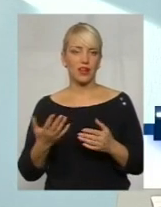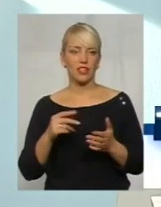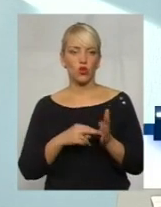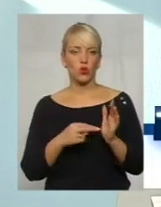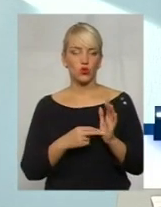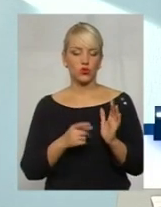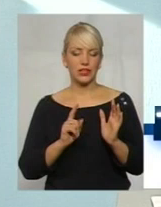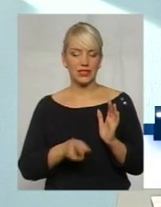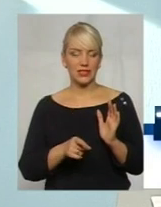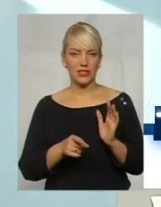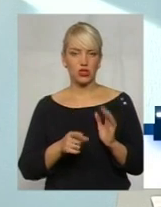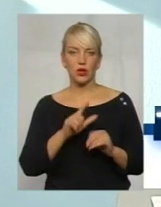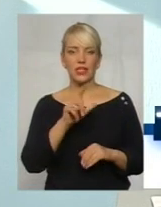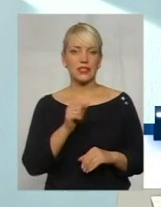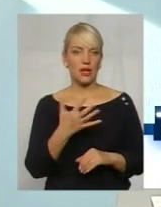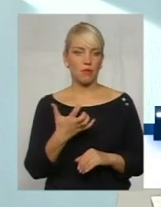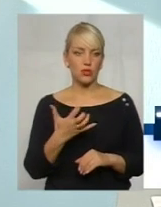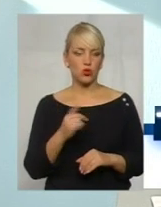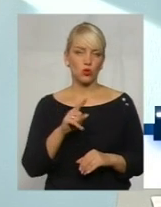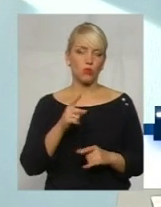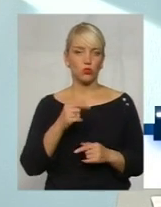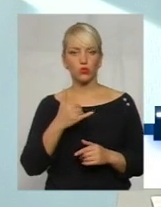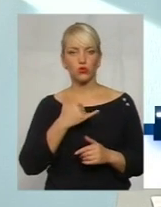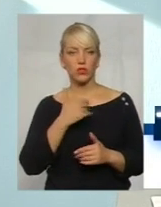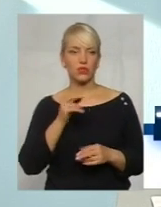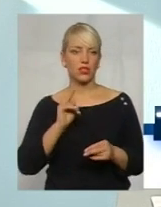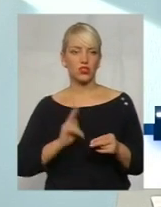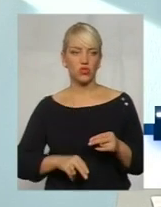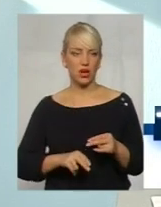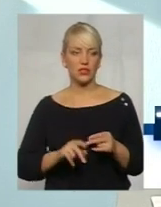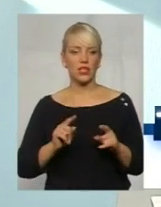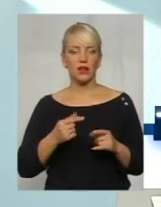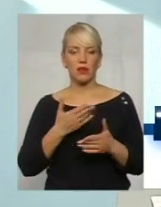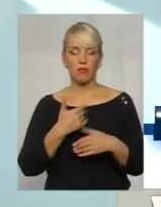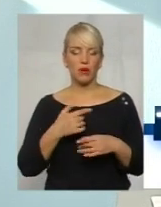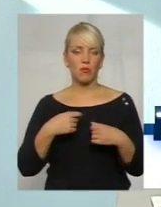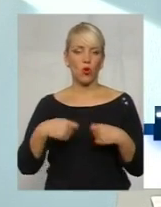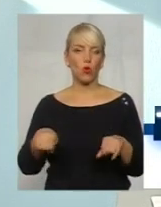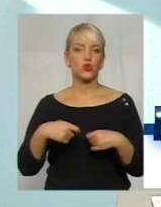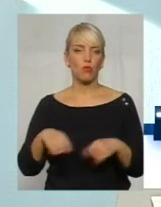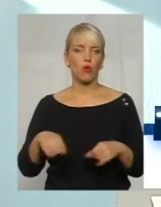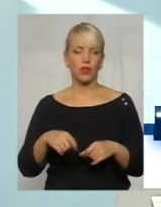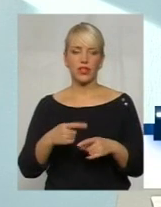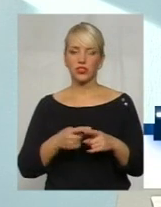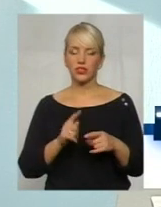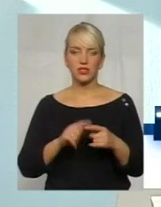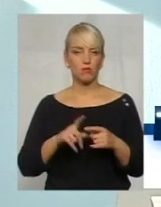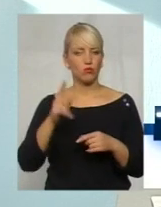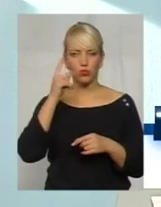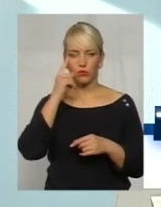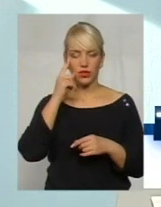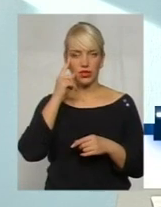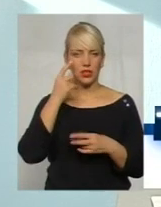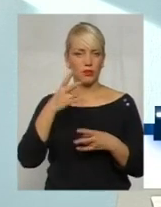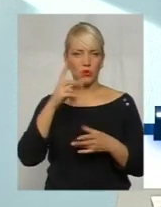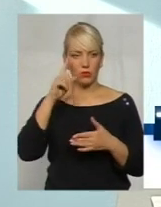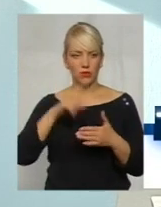там тисячу гривень за 500, бо він у нас кінчається, і ми розпродаж ведемо, вже задумайтесь і не вийдіться на